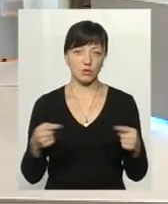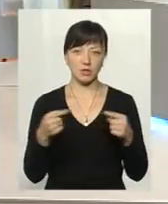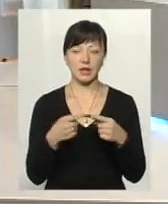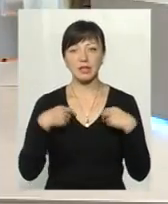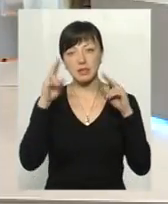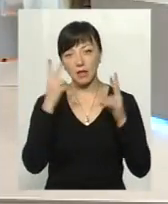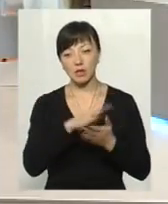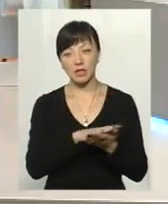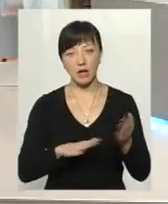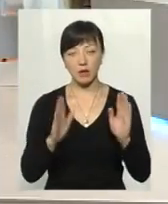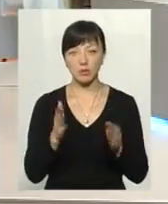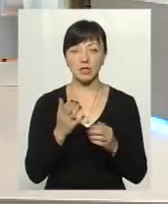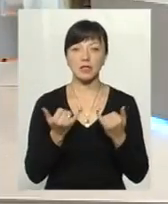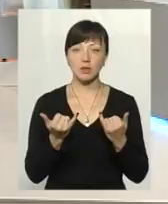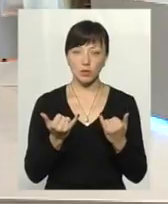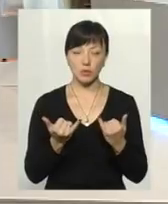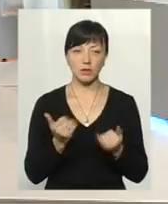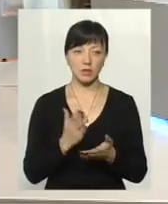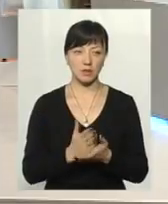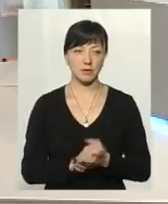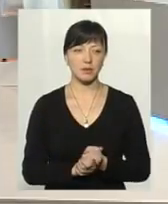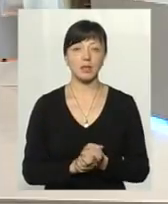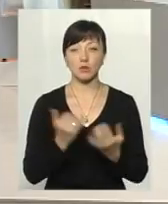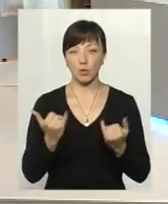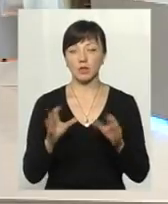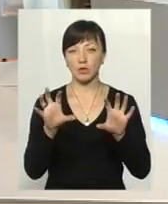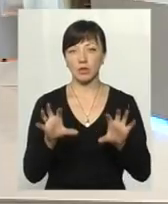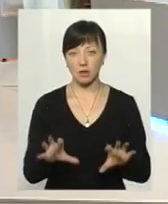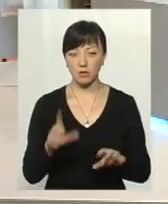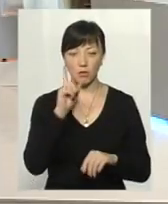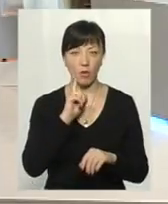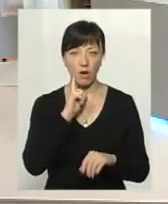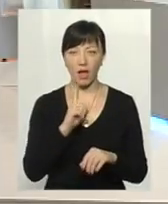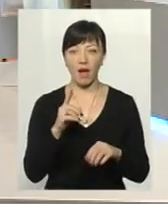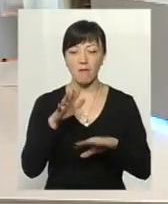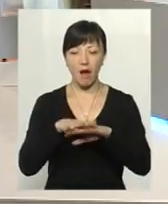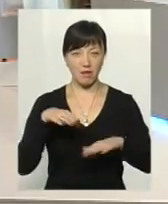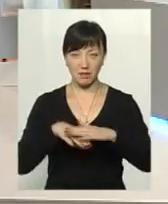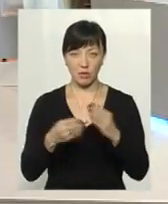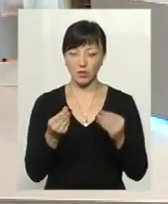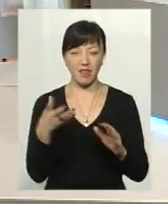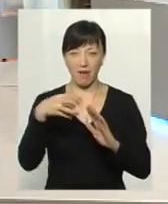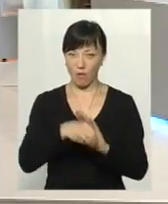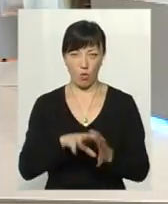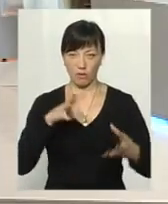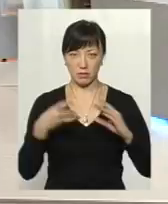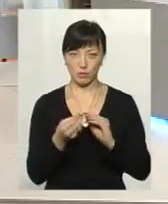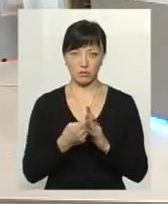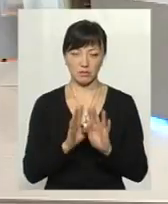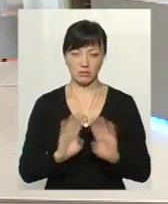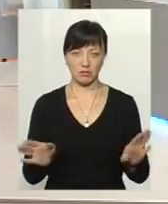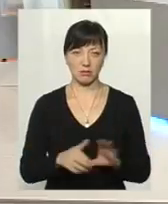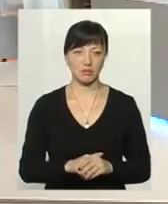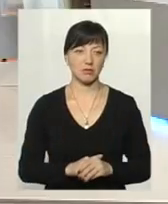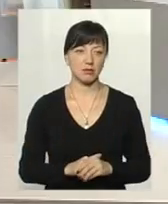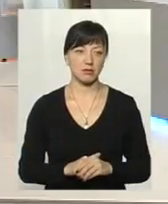не знаю, як надалі буде, даний час. На сьогодні діє чинне законодавство, зокрема, положення, де чітко прописано саме цей пункт, що не